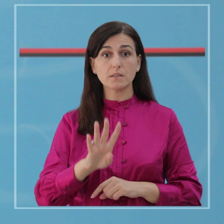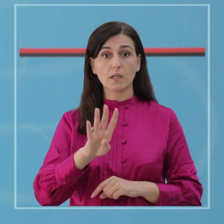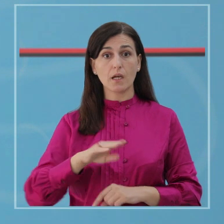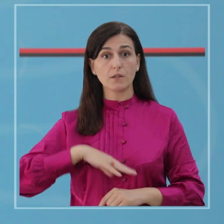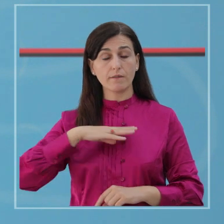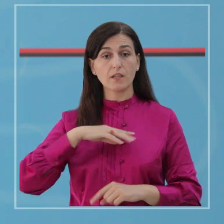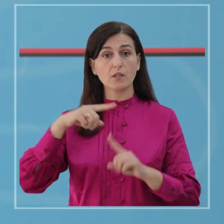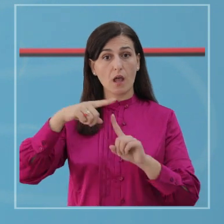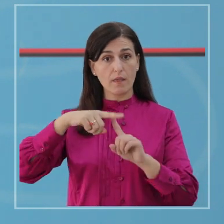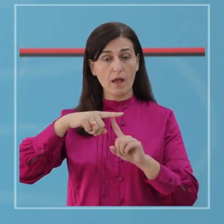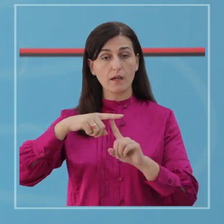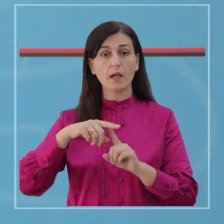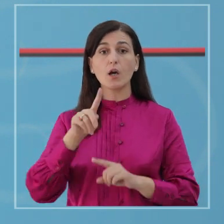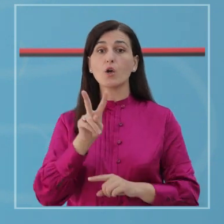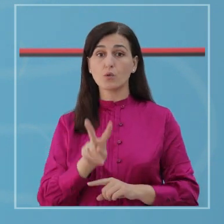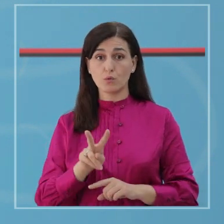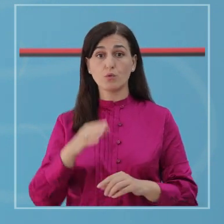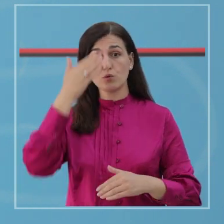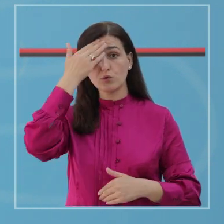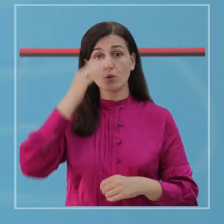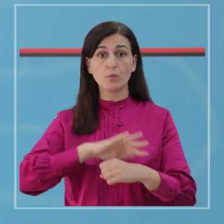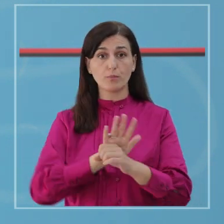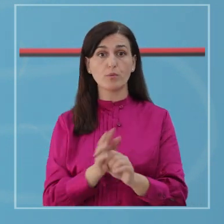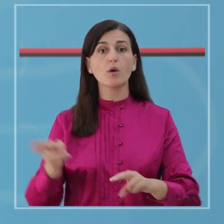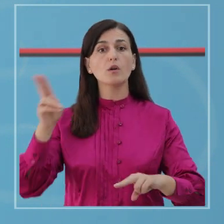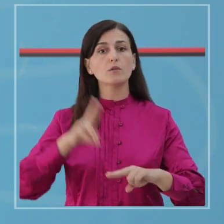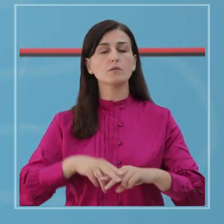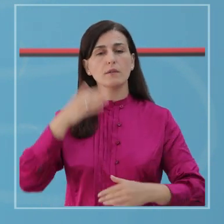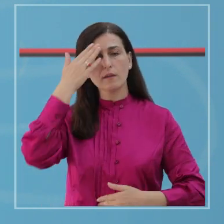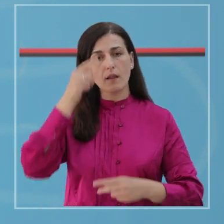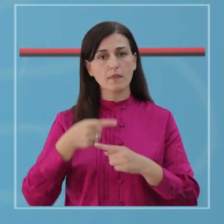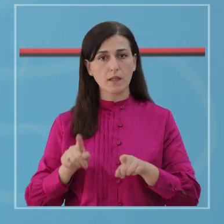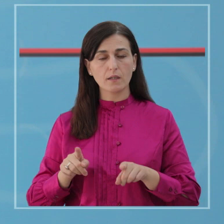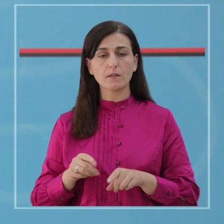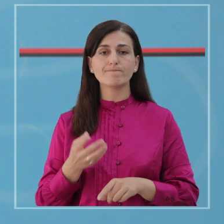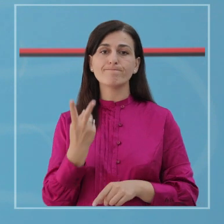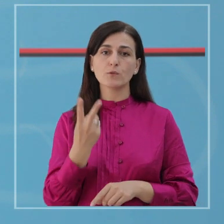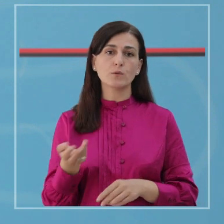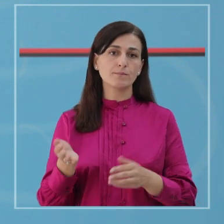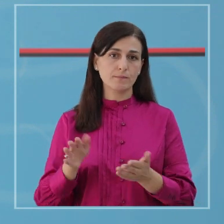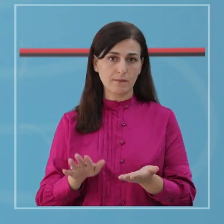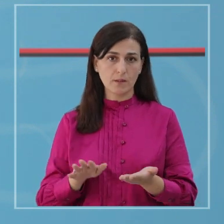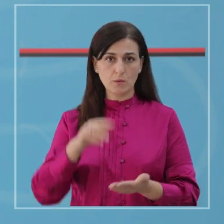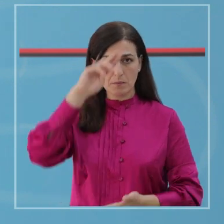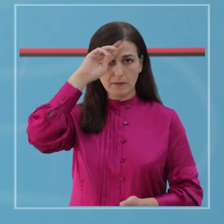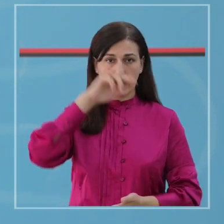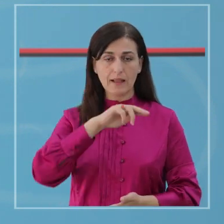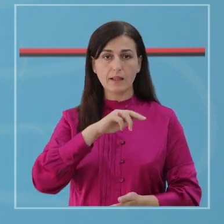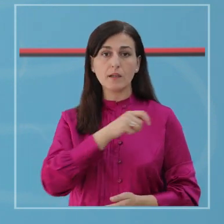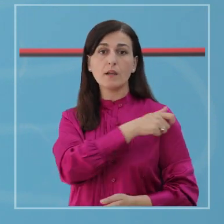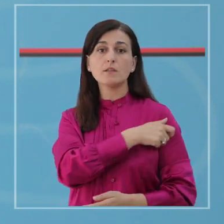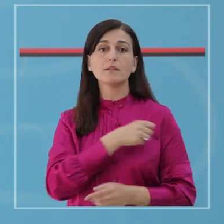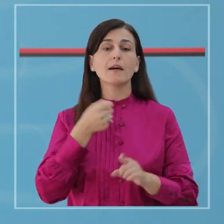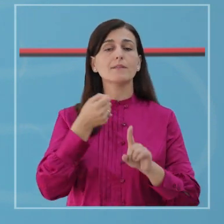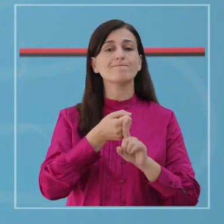COVID-19, me disa së mundje bashkë shëqyruese, kanë të ruar jetë në spitalin infektiv, me gjithë kujtesin e mjekve dhe